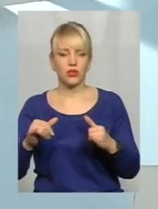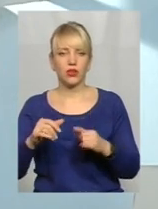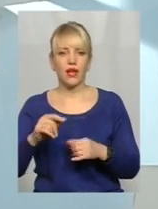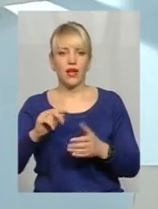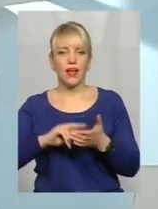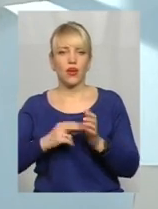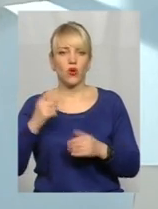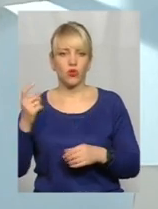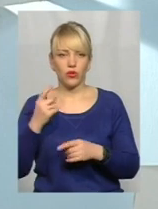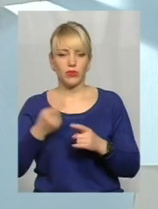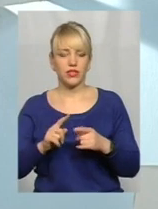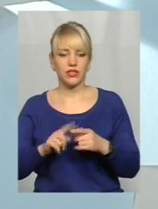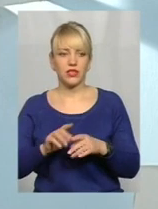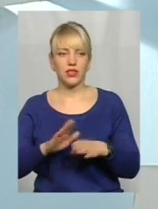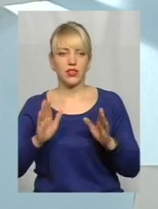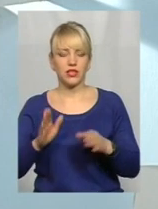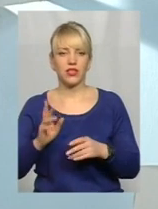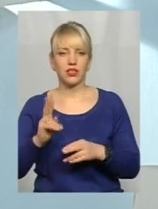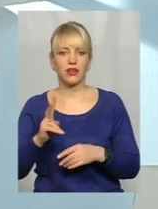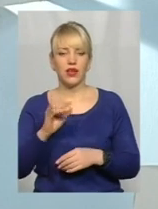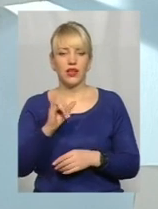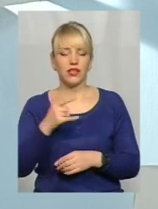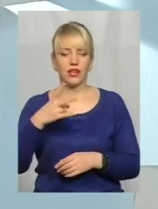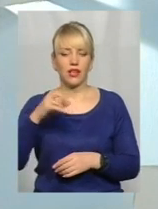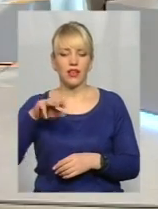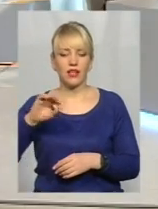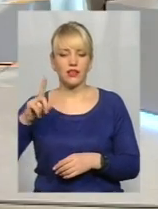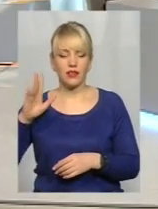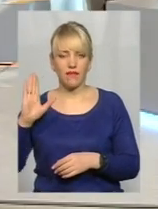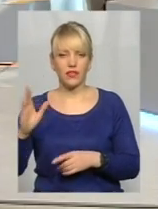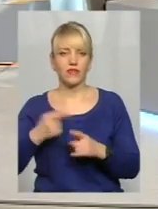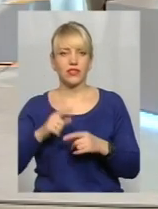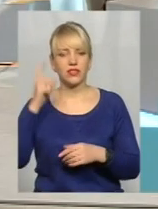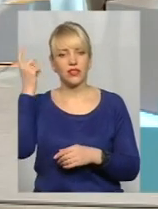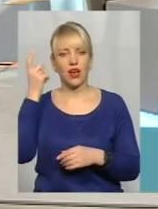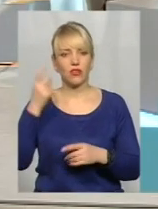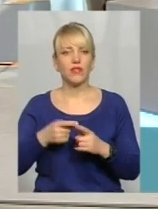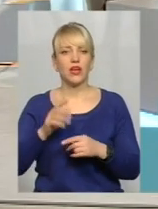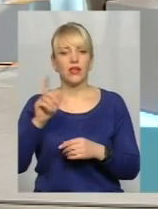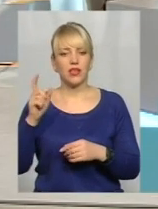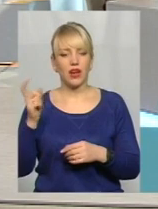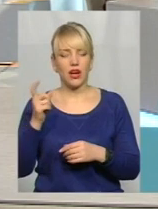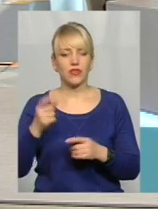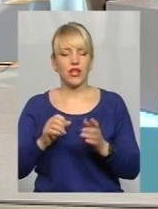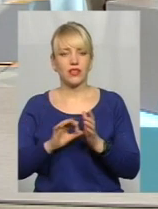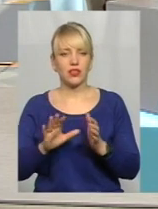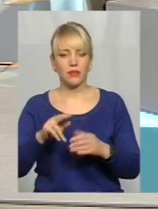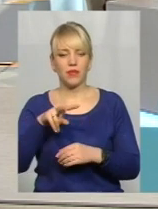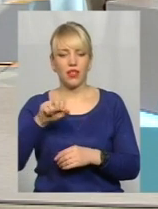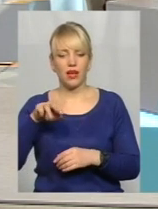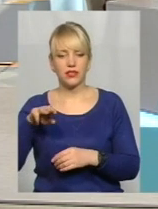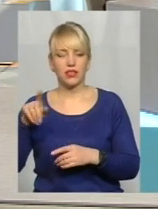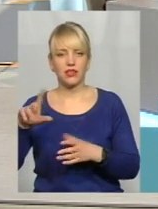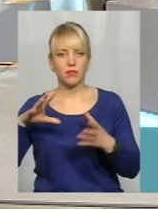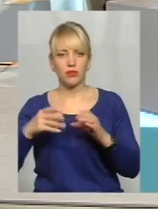пан Ігнатів з Харкова, і він засновник Харківського енергетичного кластеру. В підсумку, зараз цього року вони